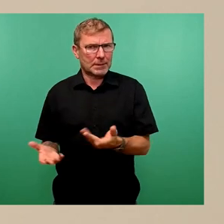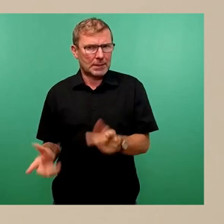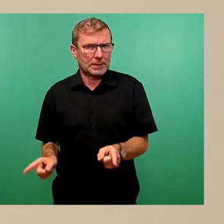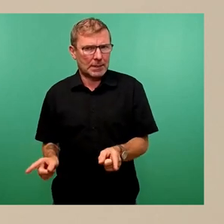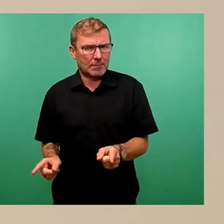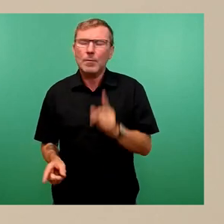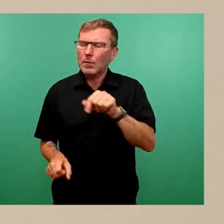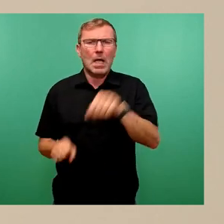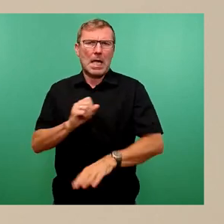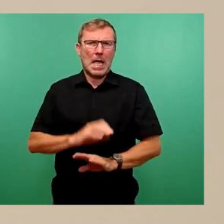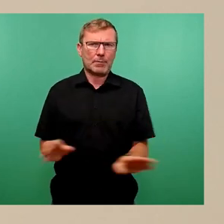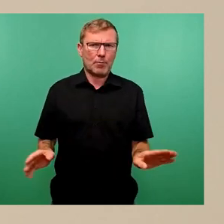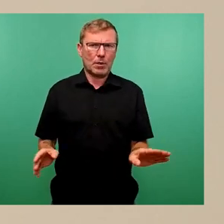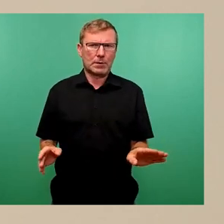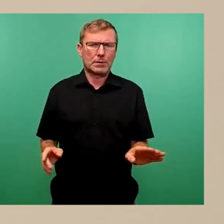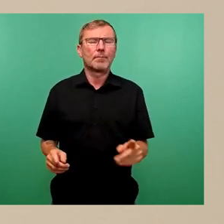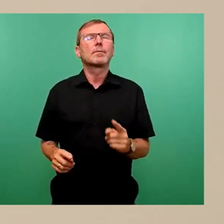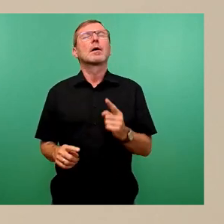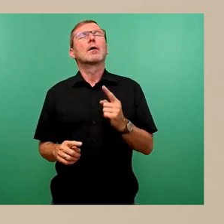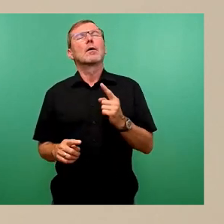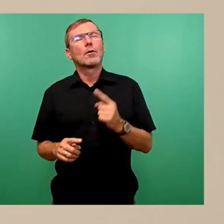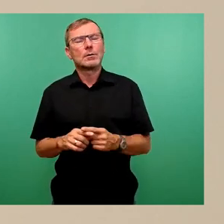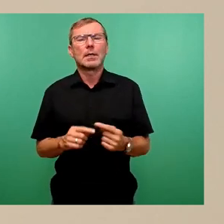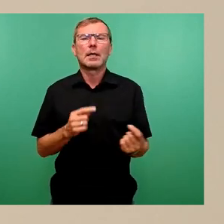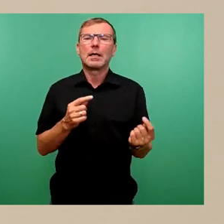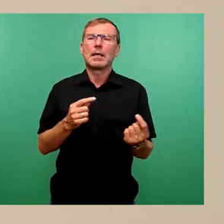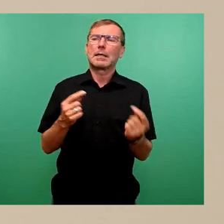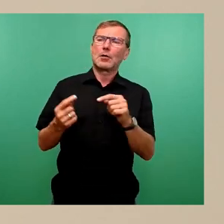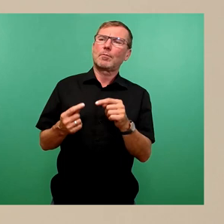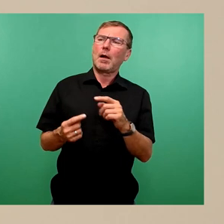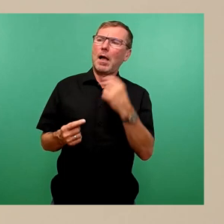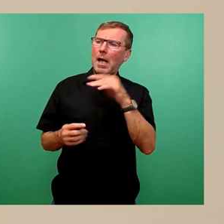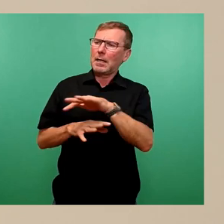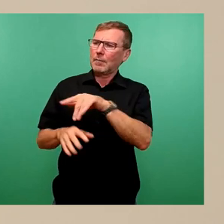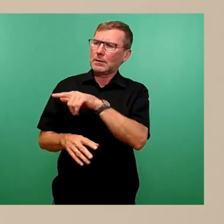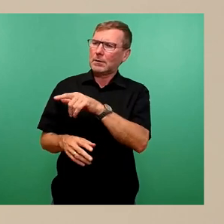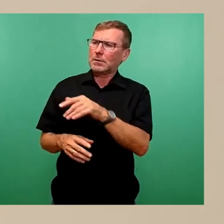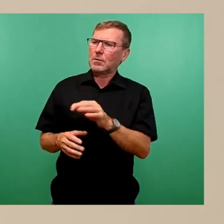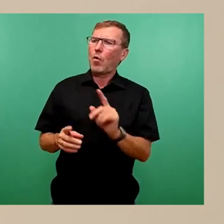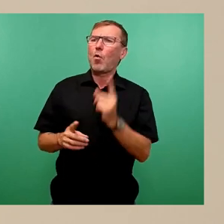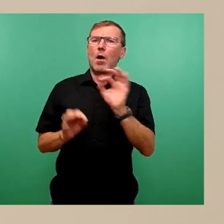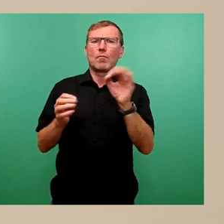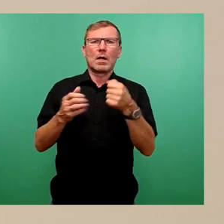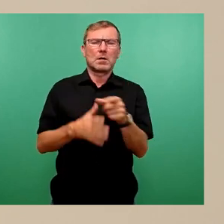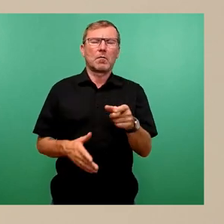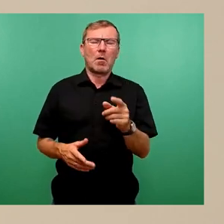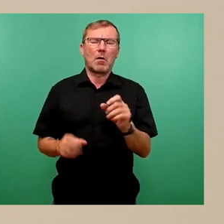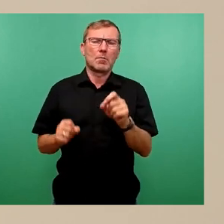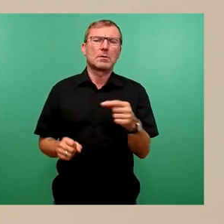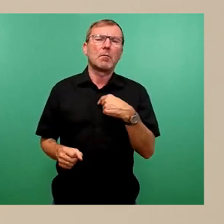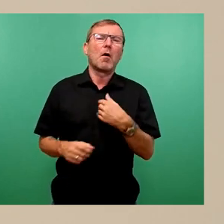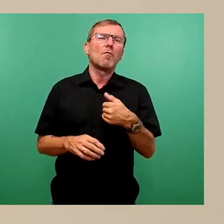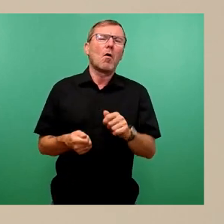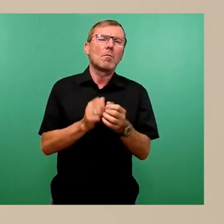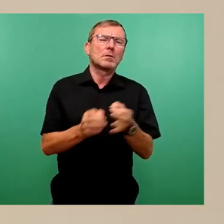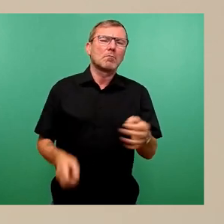gegenüber der bisherigen Situation auffällig sind. Was wir nicht erwarten, da wir vor Umsetzung der Maßnahme